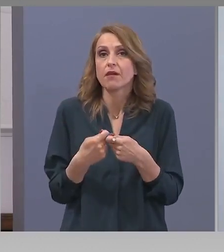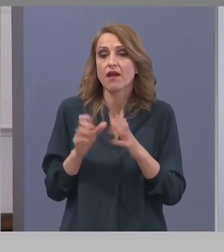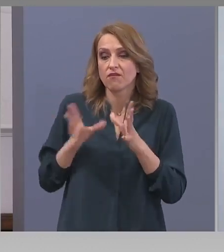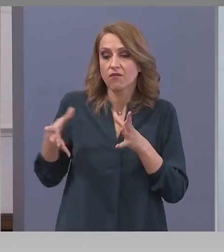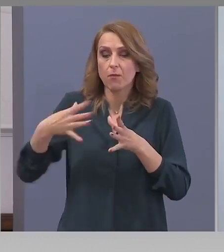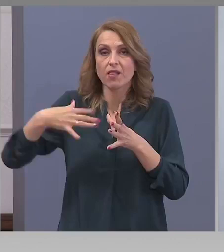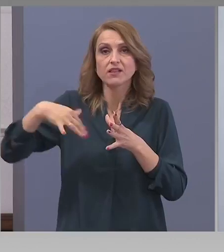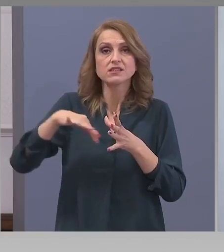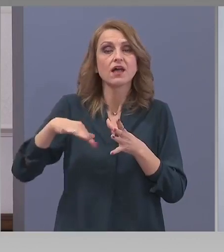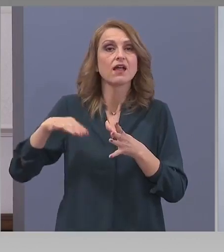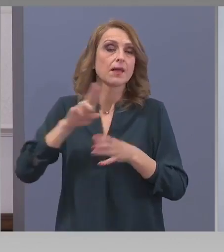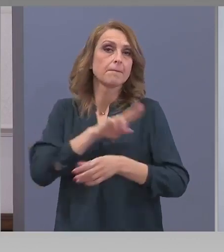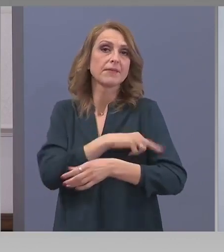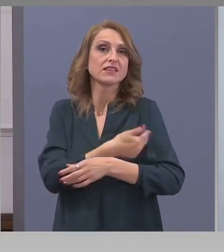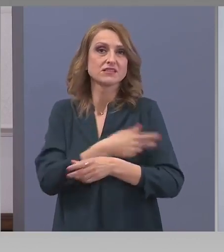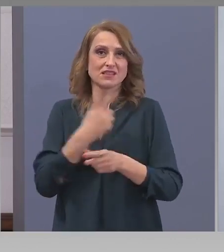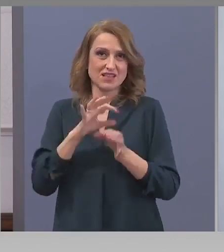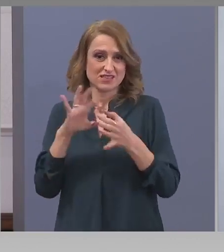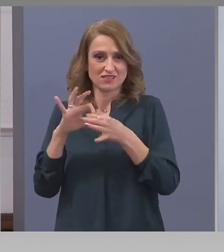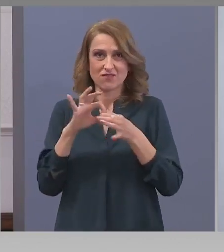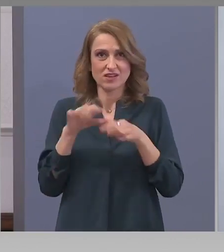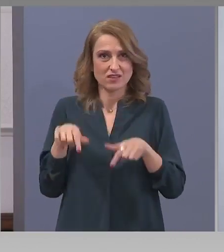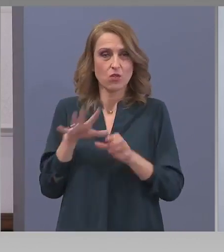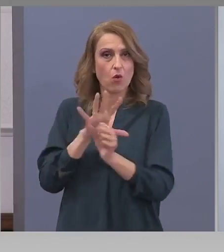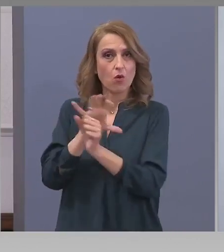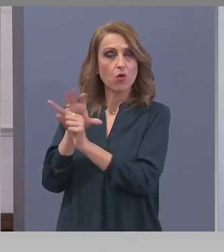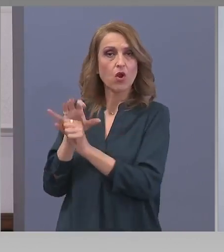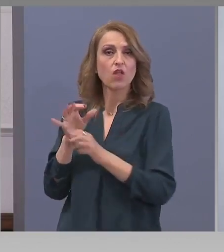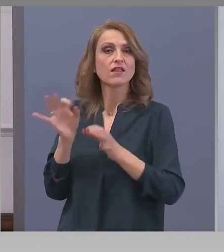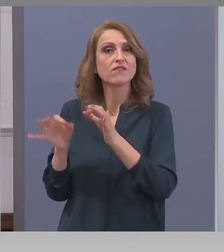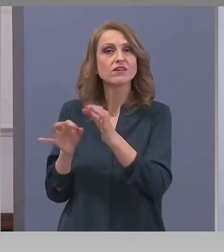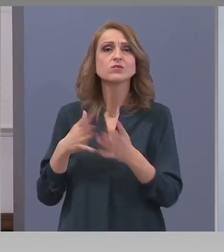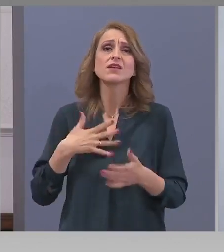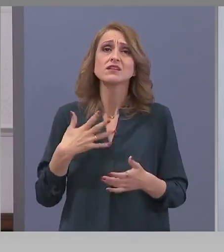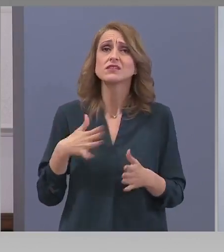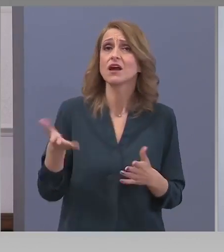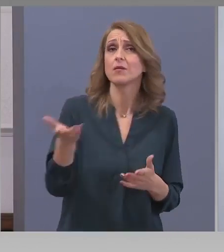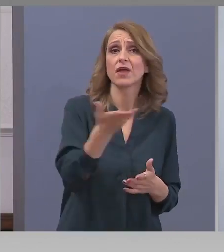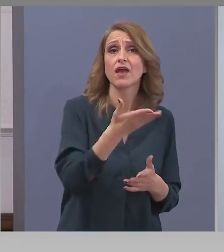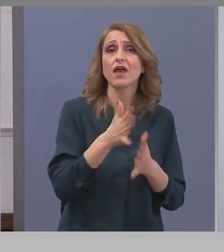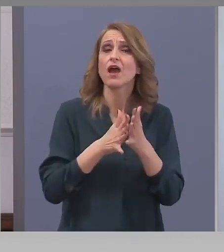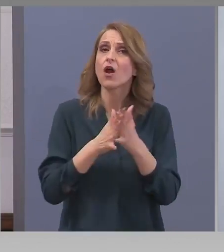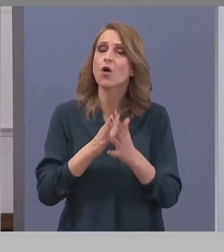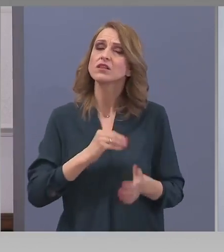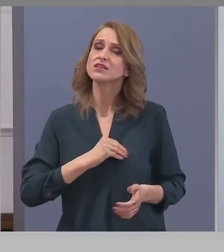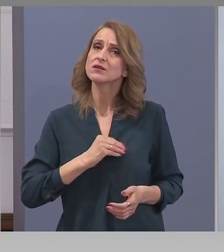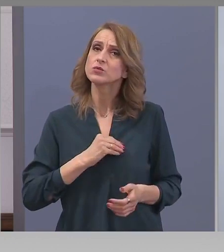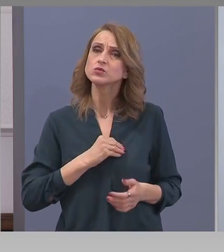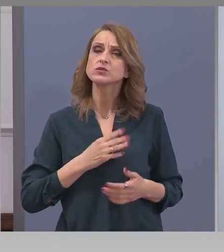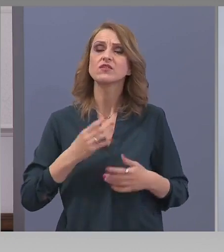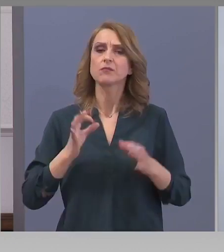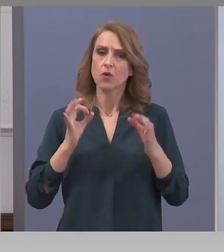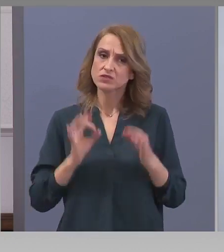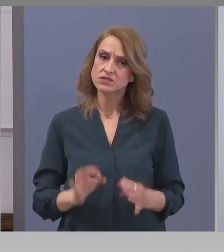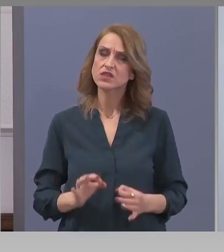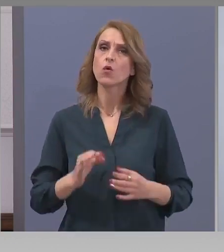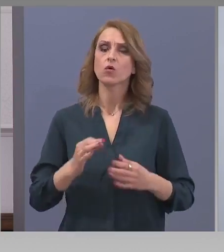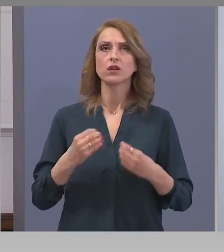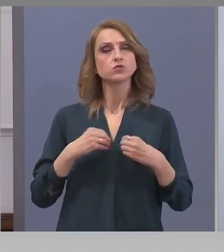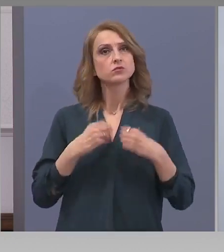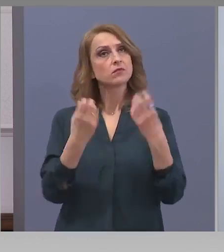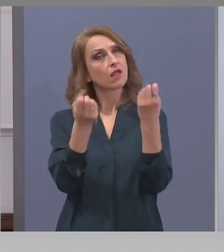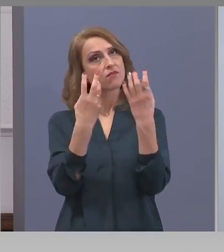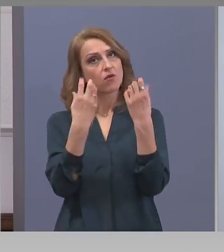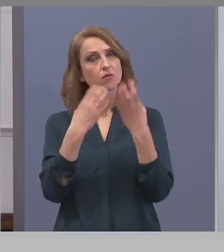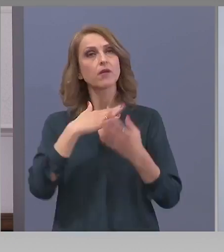справение с коронавируса. Искаме и да помогнем на хората да се почувстват по-сигурни и добре информирани с адекватна, достоверна,